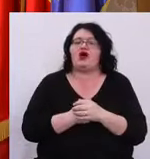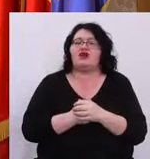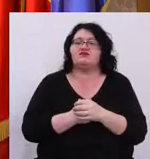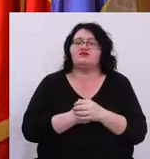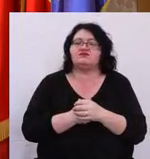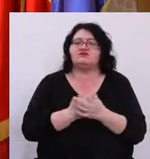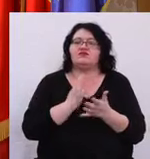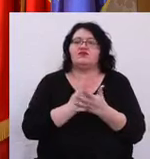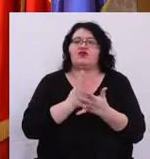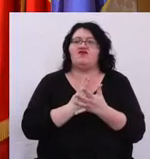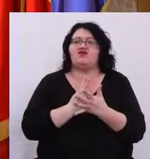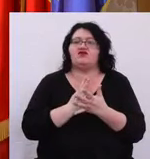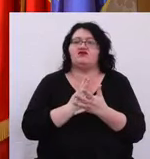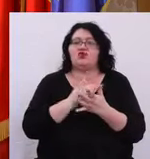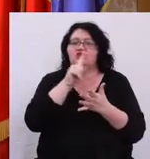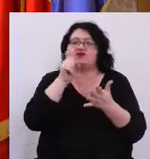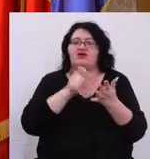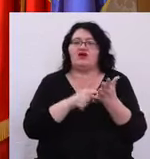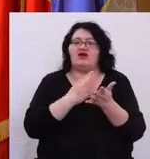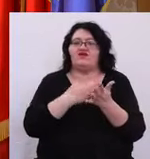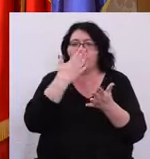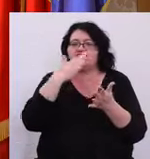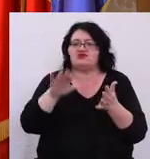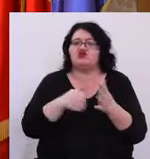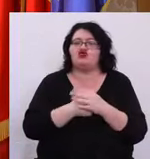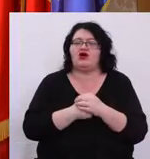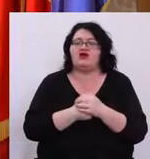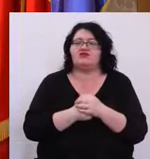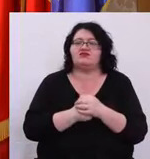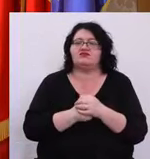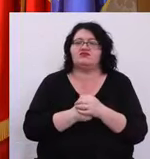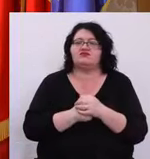Aici a fost o întrebare a fost pusă deja